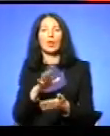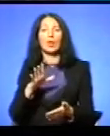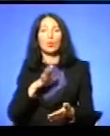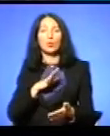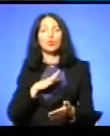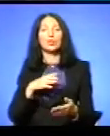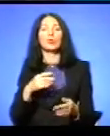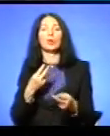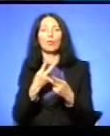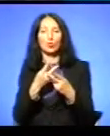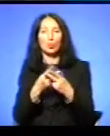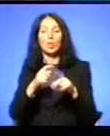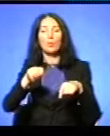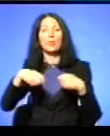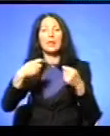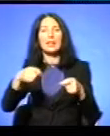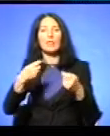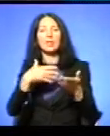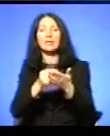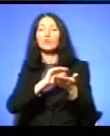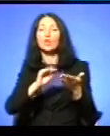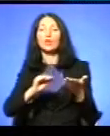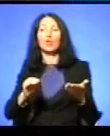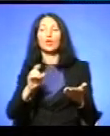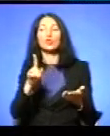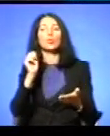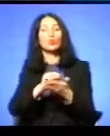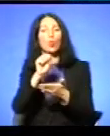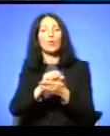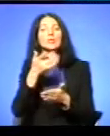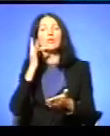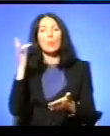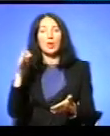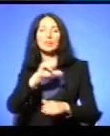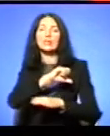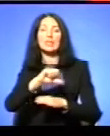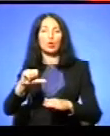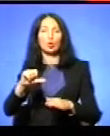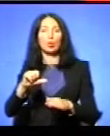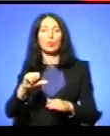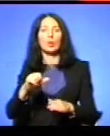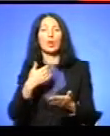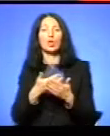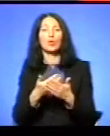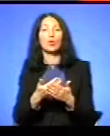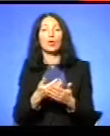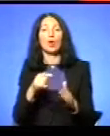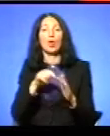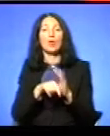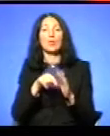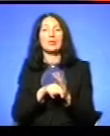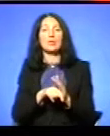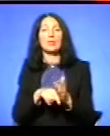в'язним, передавати свої збірки Щоб вони друкувалися в Америці, за кордоном Тобто, в принципі,